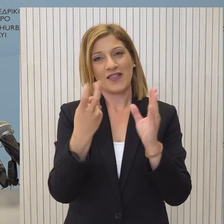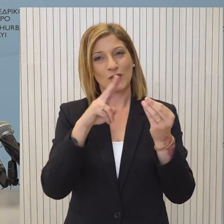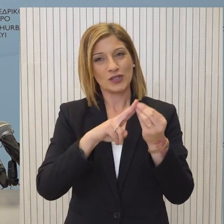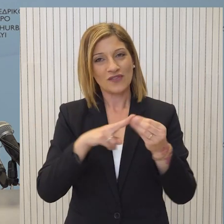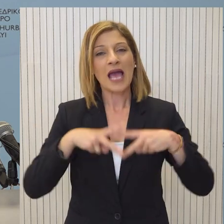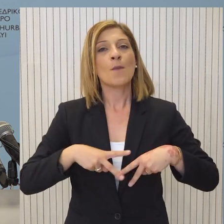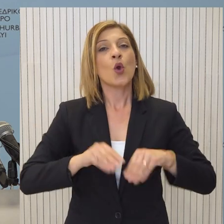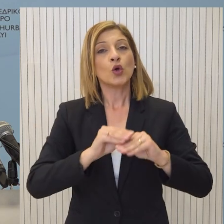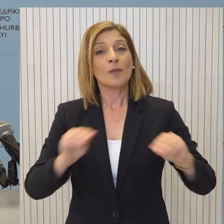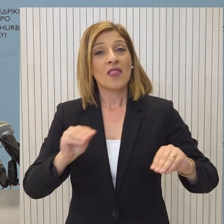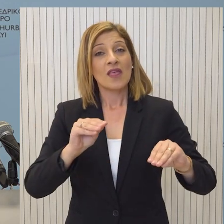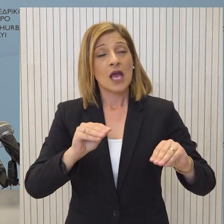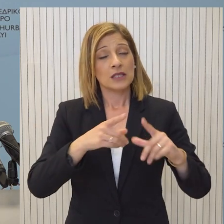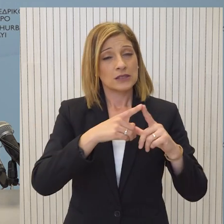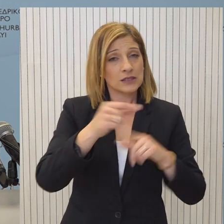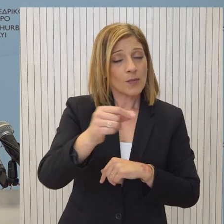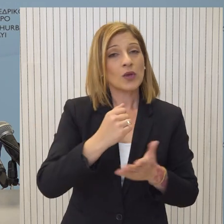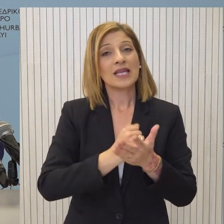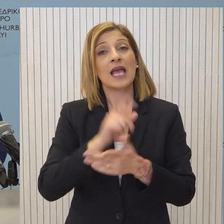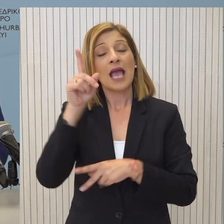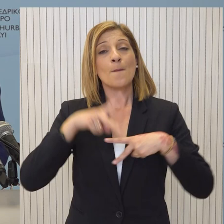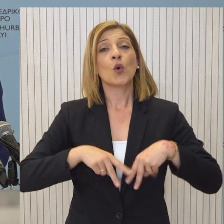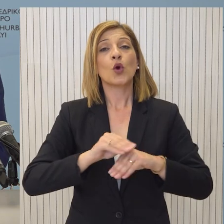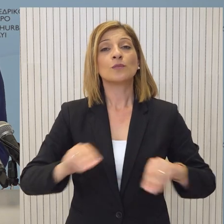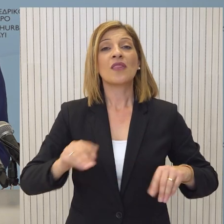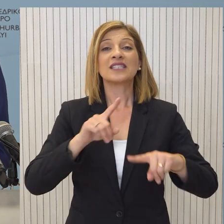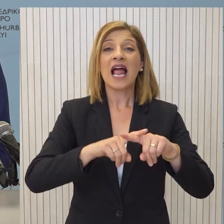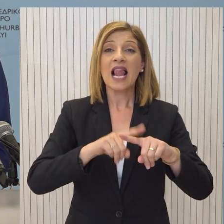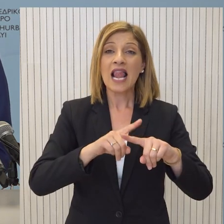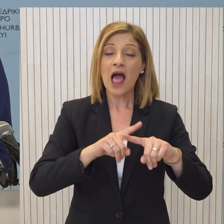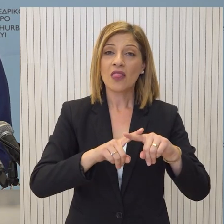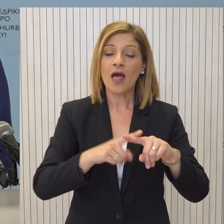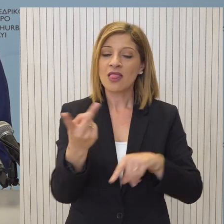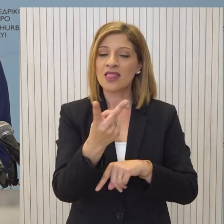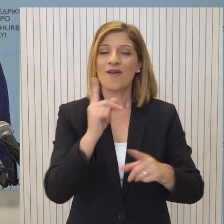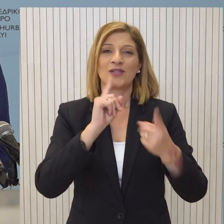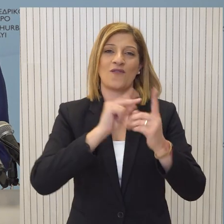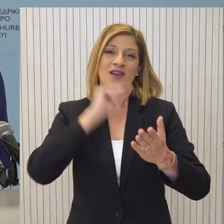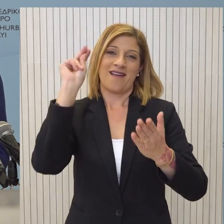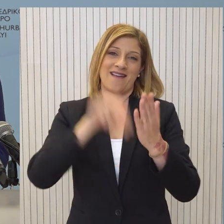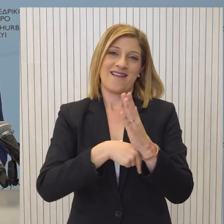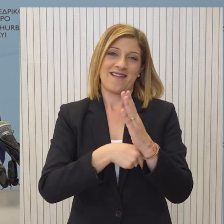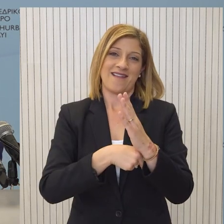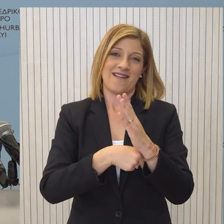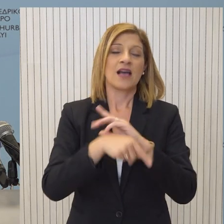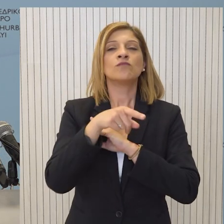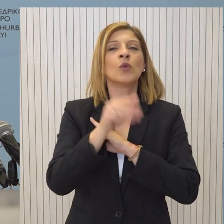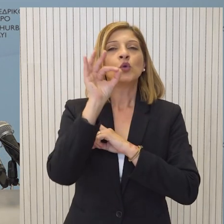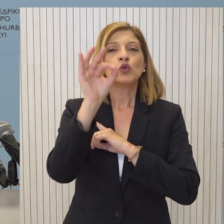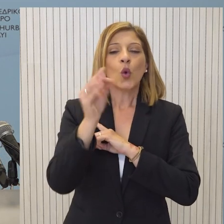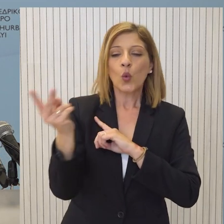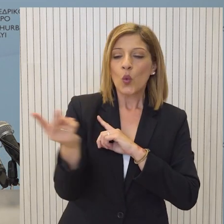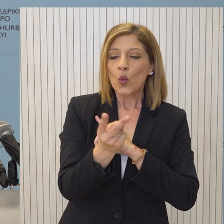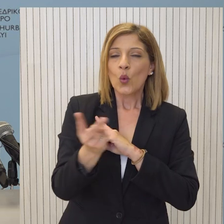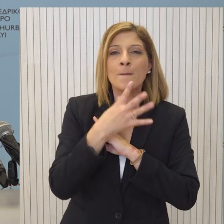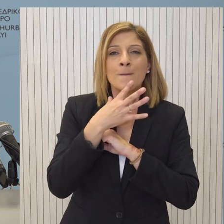Αθλητισμού και Νεολαίας της Κυπριακής Δημοκρατίας και τον Υπουργό Παιδείας Θρησκευμάτων και Αθλητισμού της Ελληνικής Δημοκρατίας, θεμελιώνοντας ακόμη